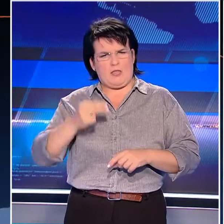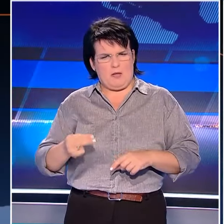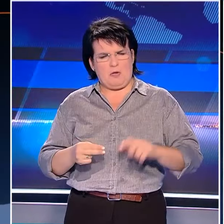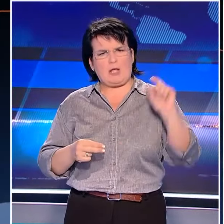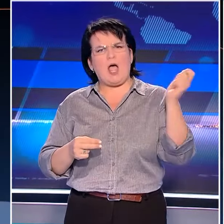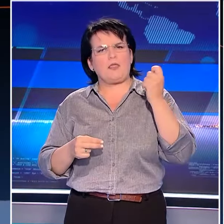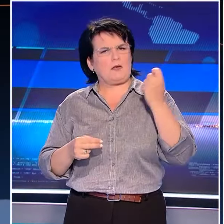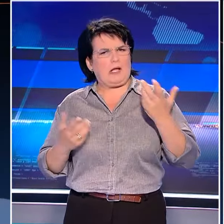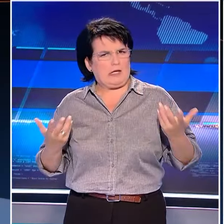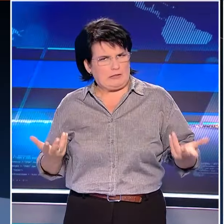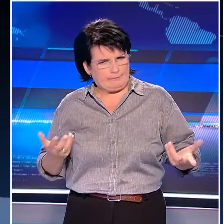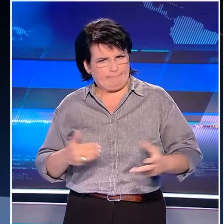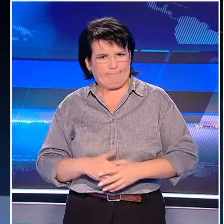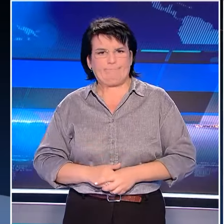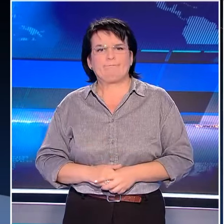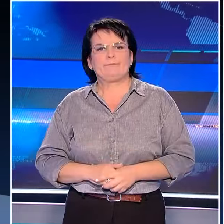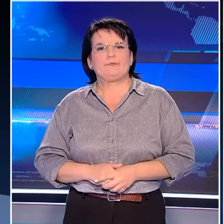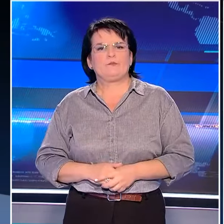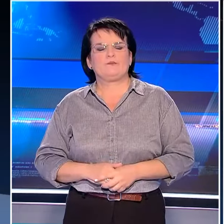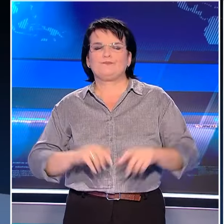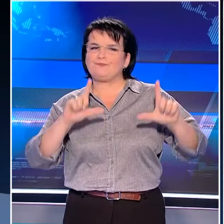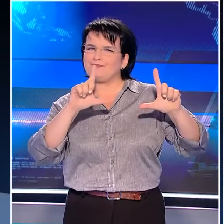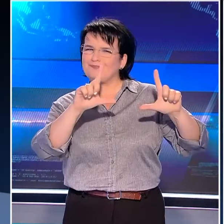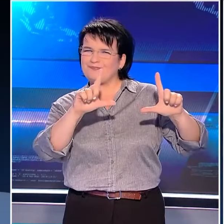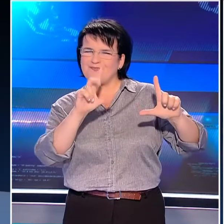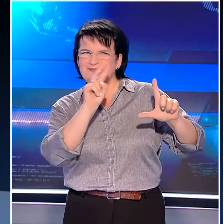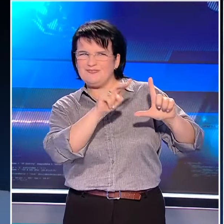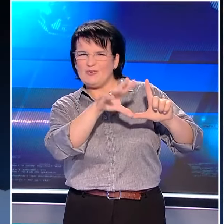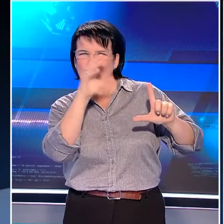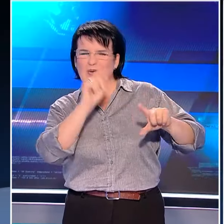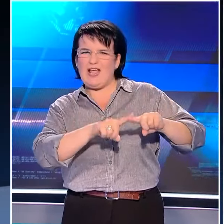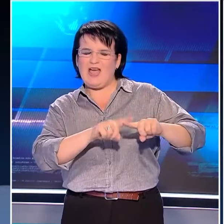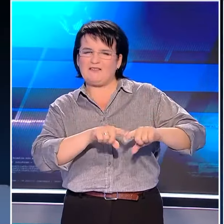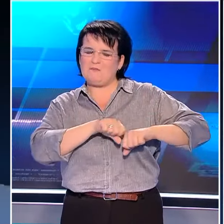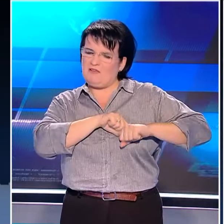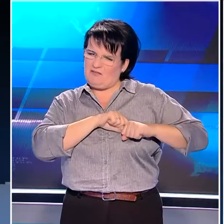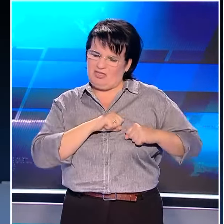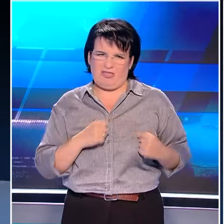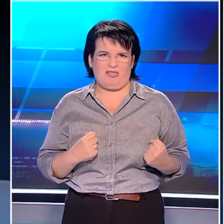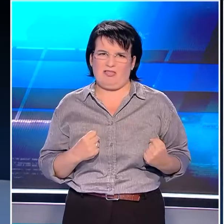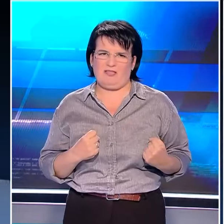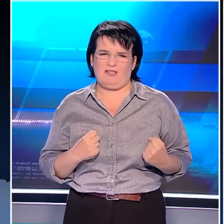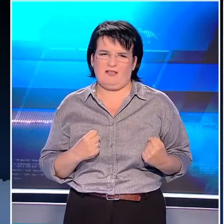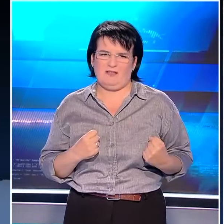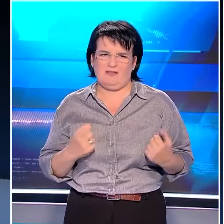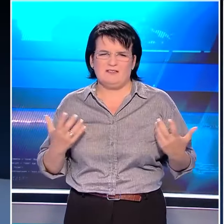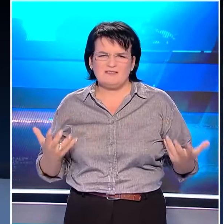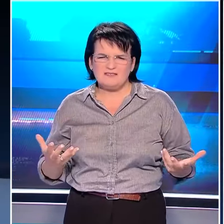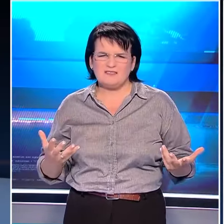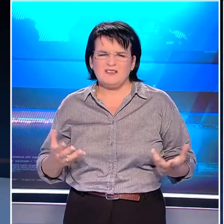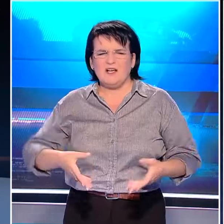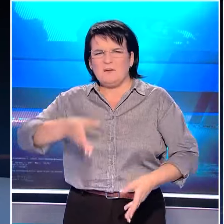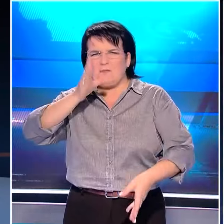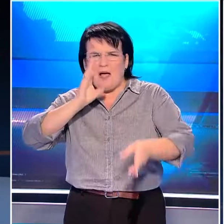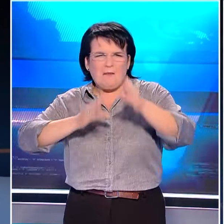εθνικά θέματα, εδώ η εικόνα είναι αποκαρδιωτική. Τρώμε τη μία